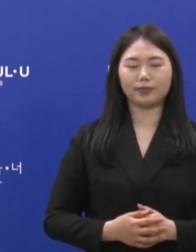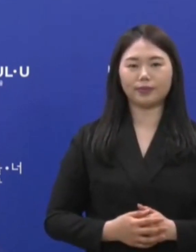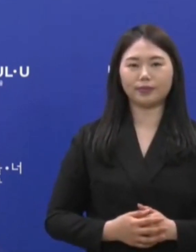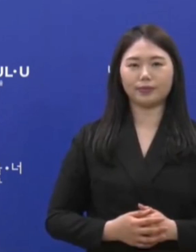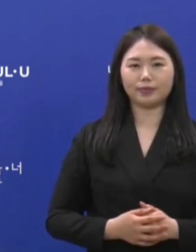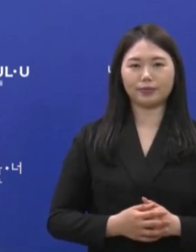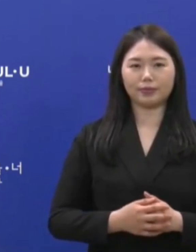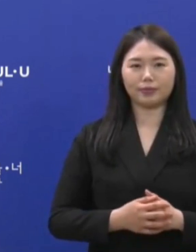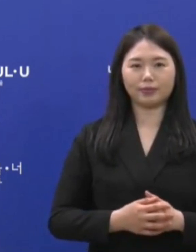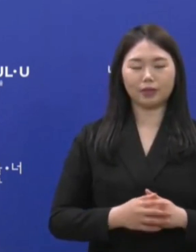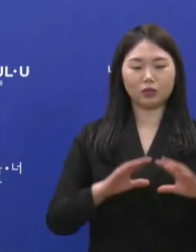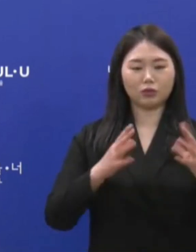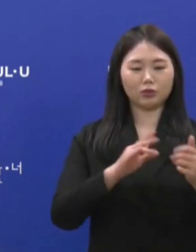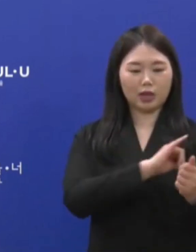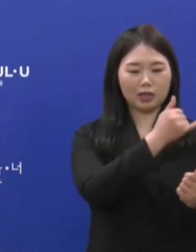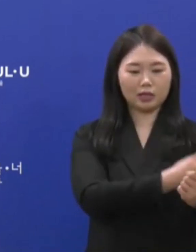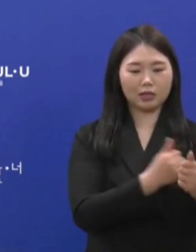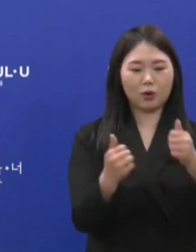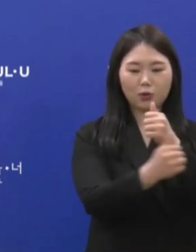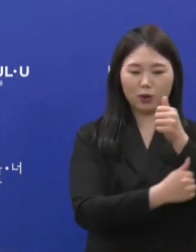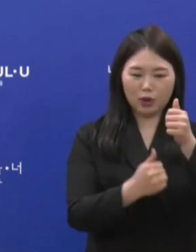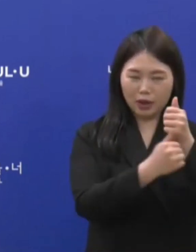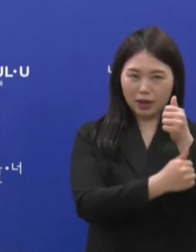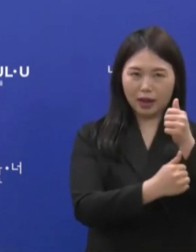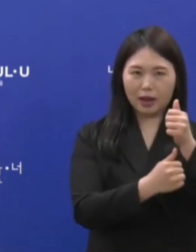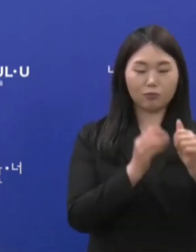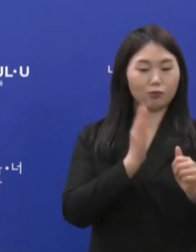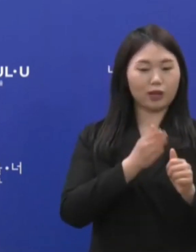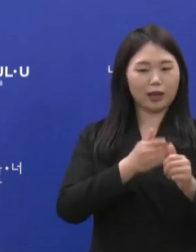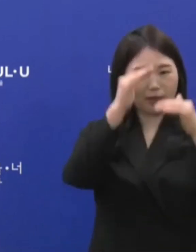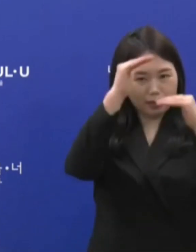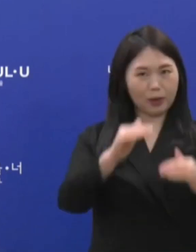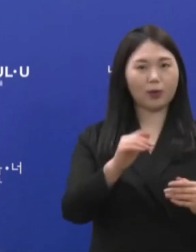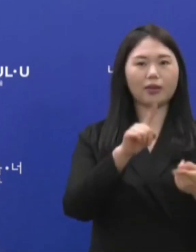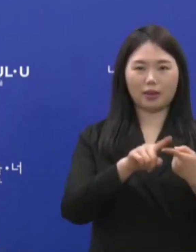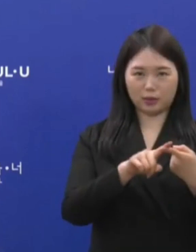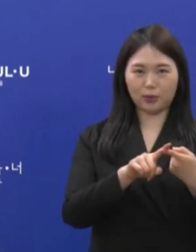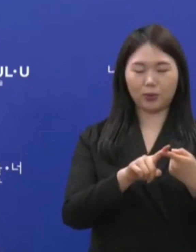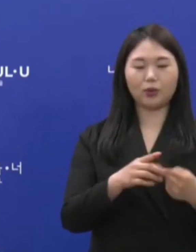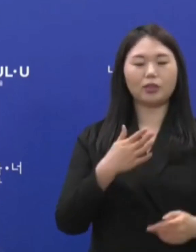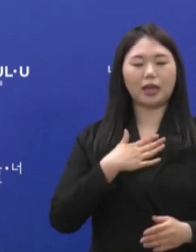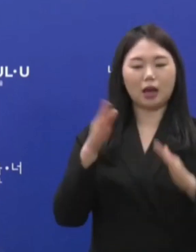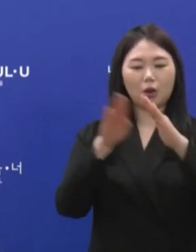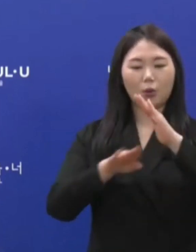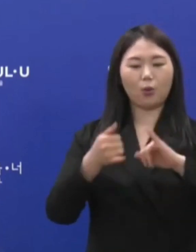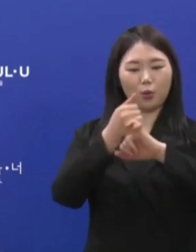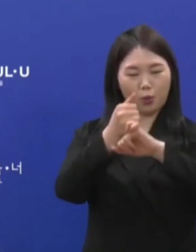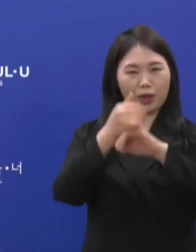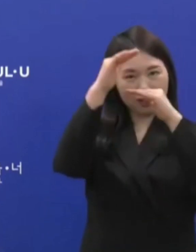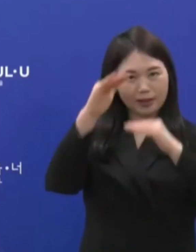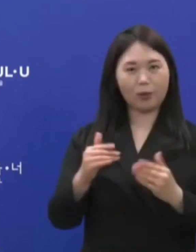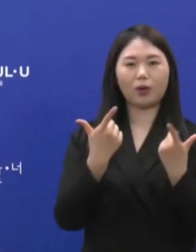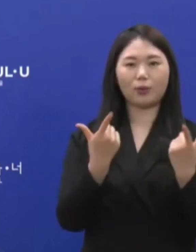국가인권위원회가 권고한 성희롱, 성폭력 심의위원회도 제가 공약드린 대로 시장으로부터 완전히